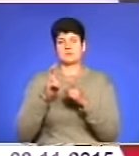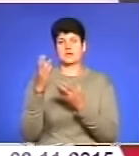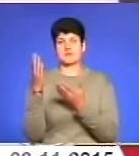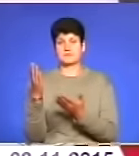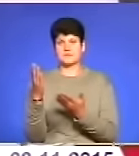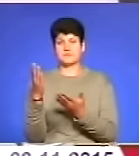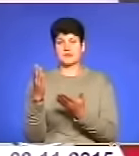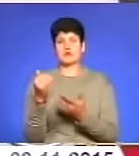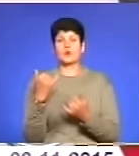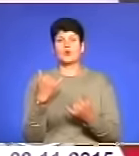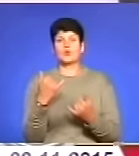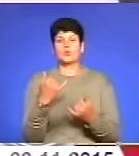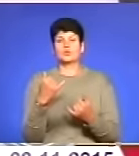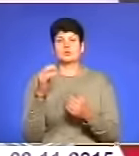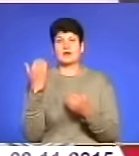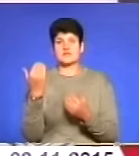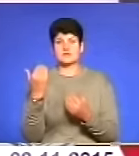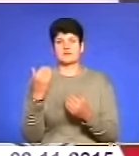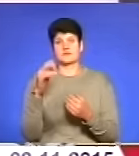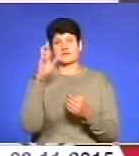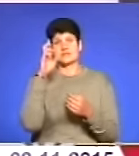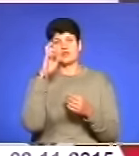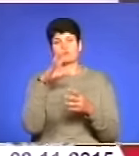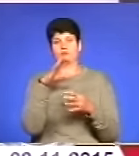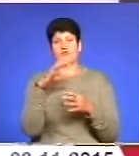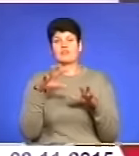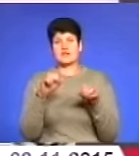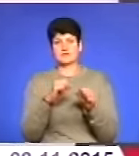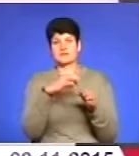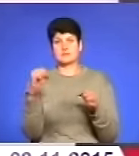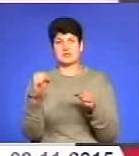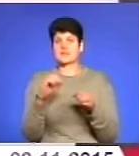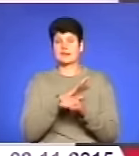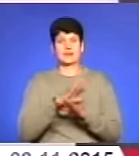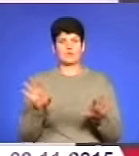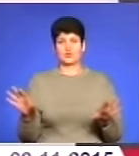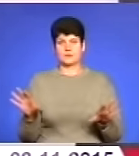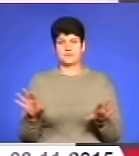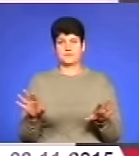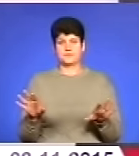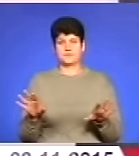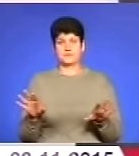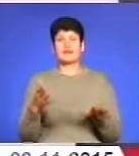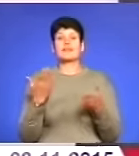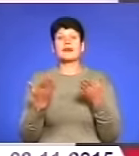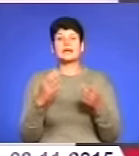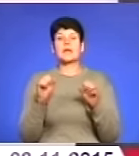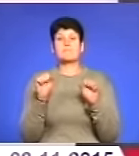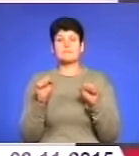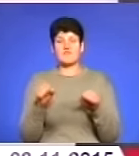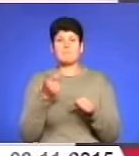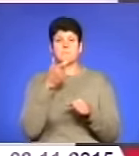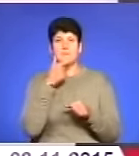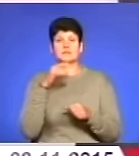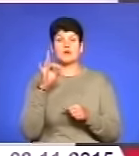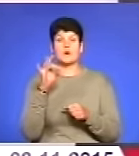Тобто і вона з комунальної власності вибувати не буде, ця земельна ділянка. Тоді на яких приваг пан Роман